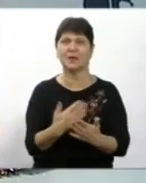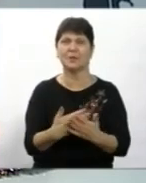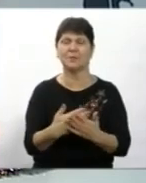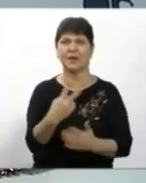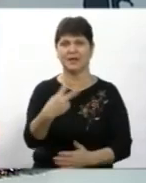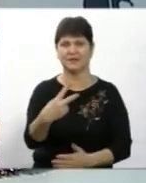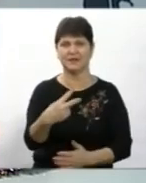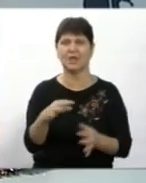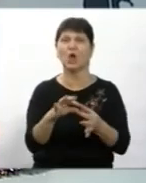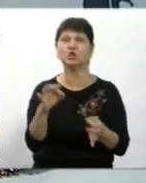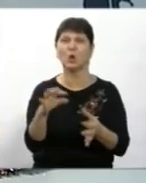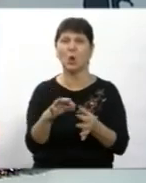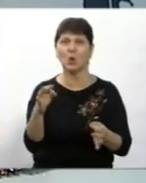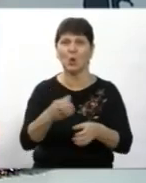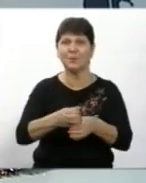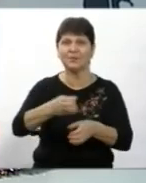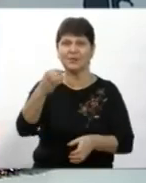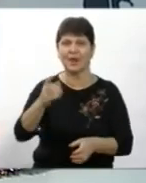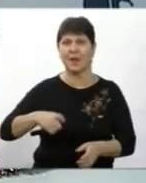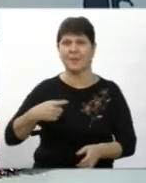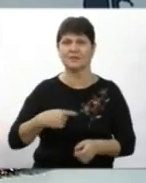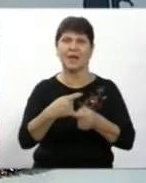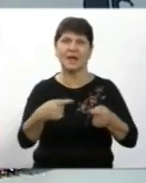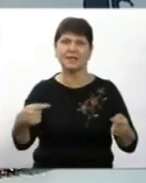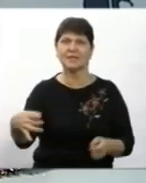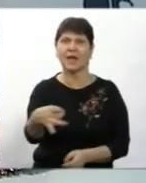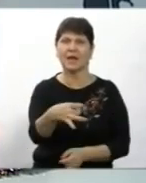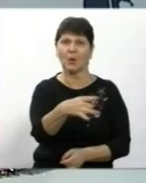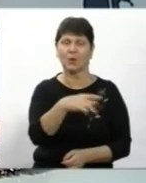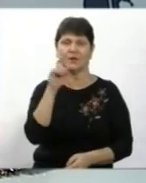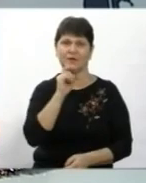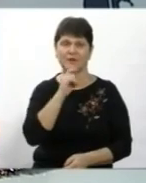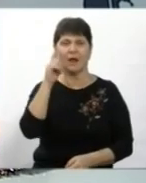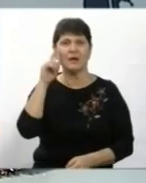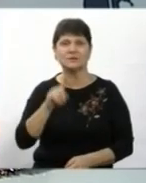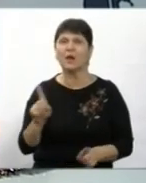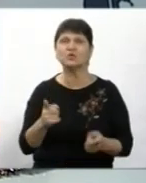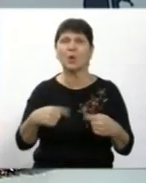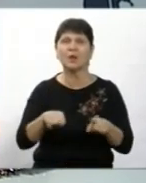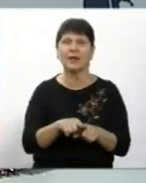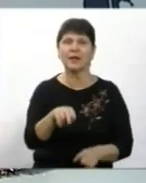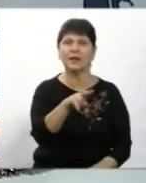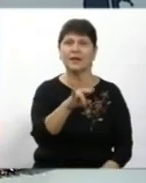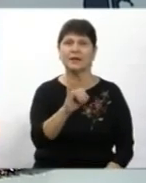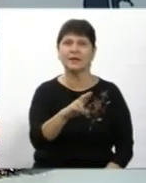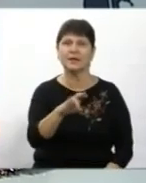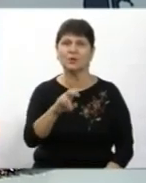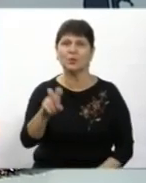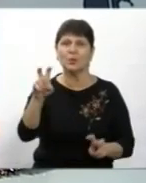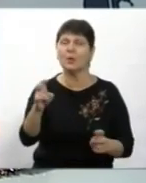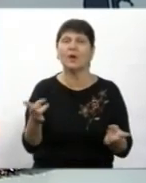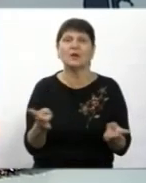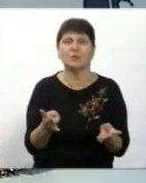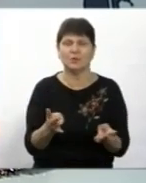десятків солом'яних дідухів Гаробили їх майстри з різних районів Вінничини Чи знаєш, що таке дідух вінничани і для чого він потрібен?